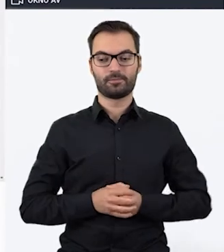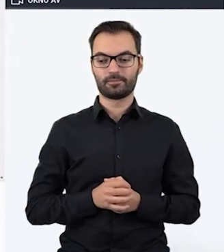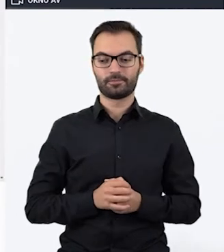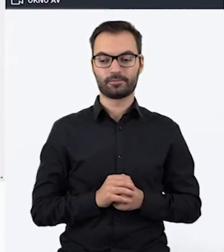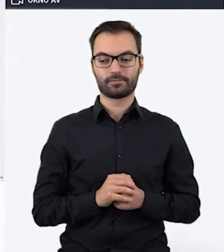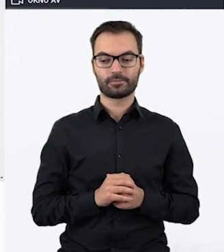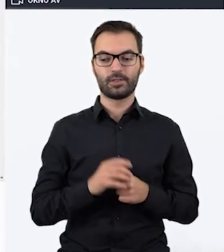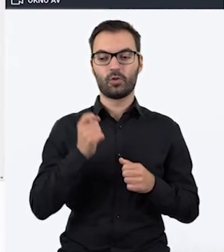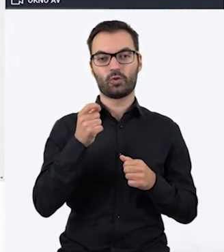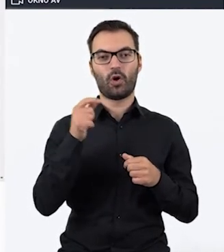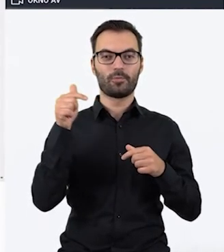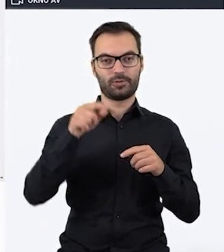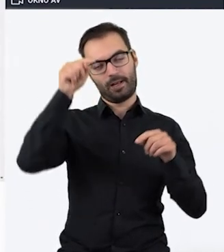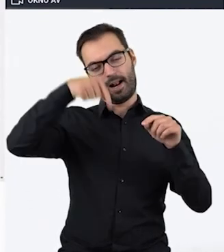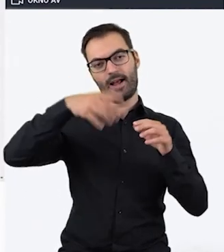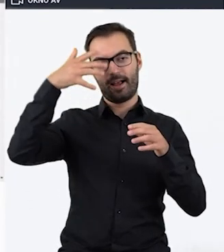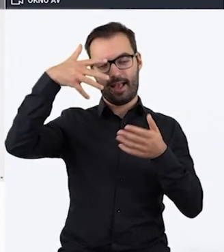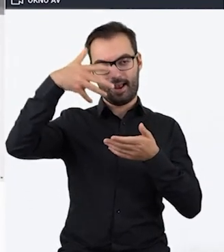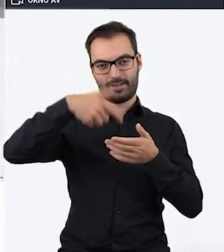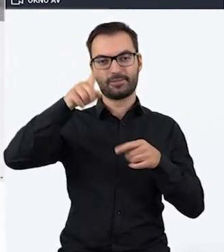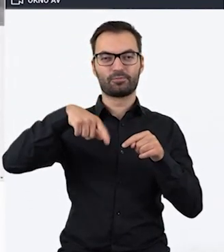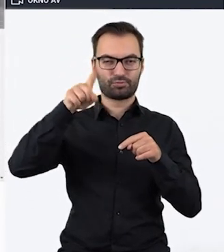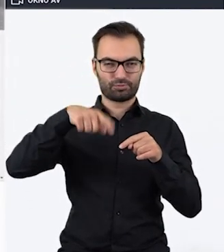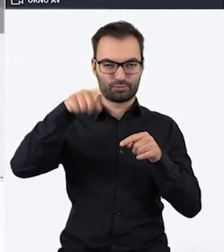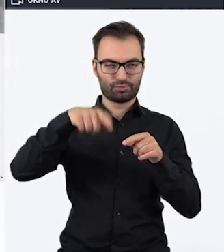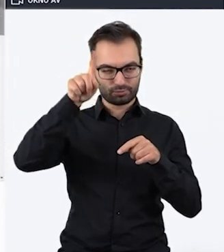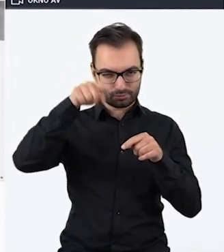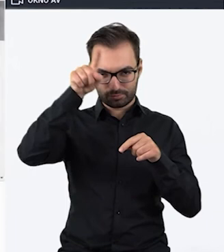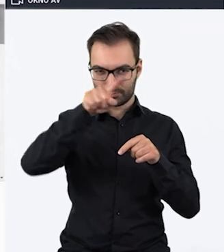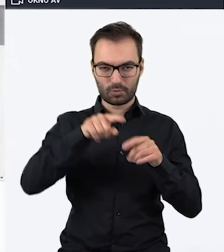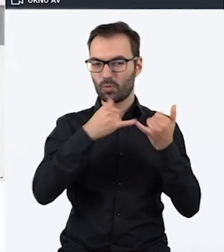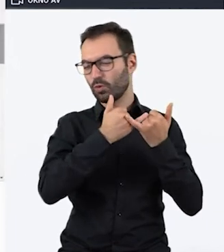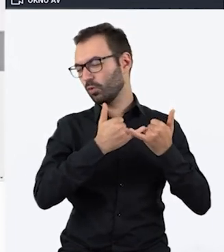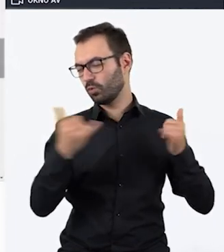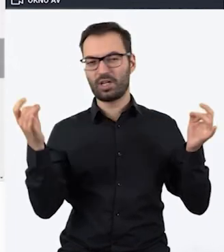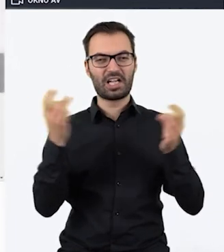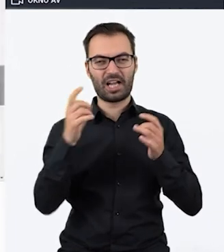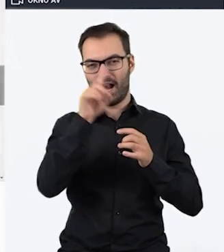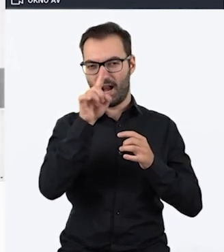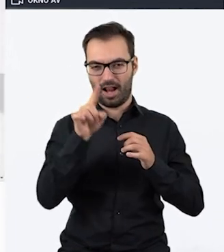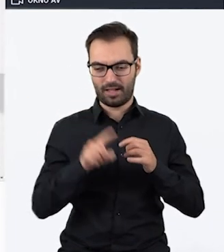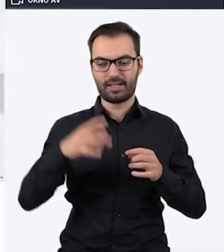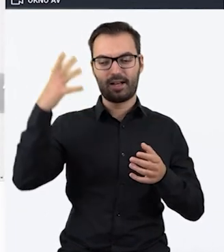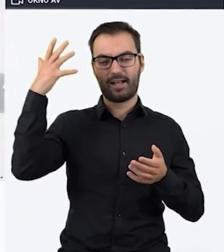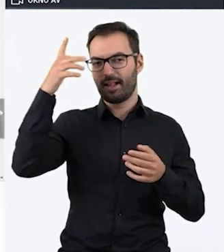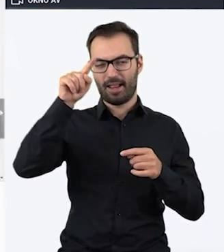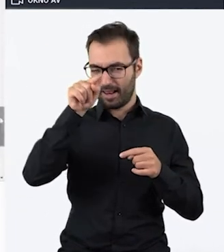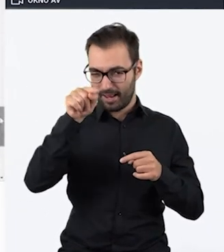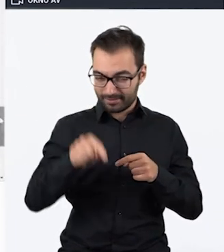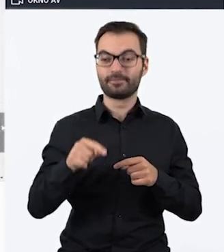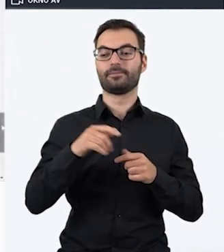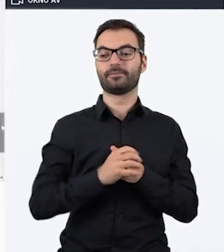Troszeczkę musimy sobie zjechać. Mamy tu bardzo różne gry na przykład. Jedziemy dalej, jedziemy dalej i